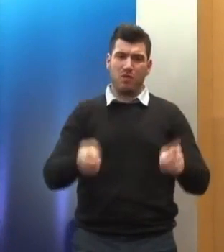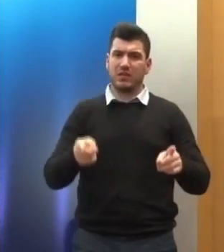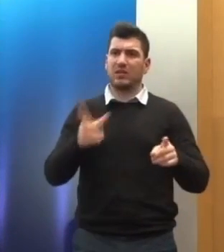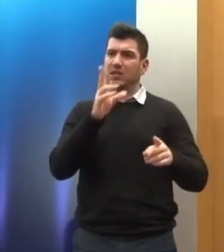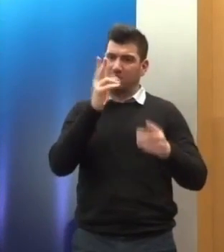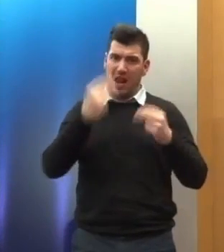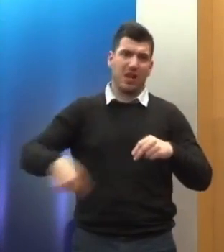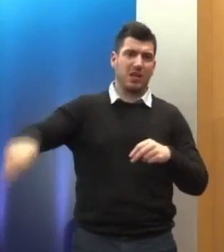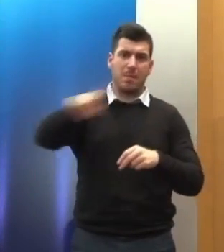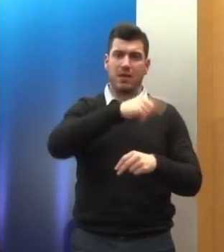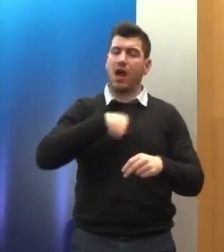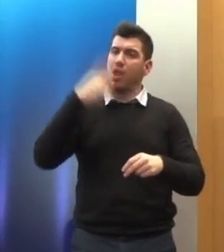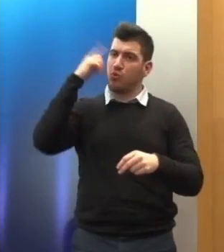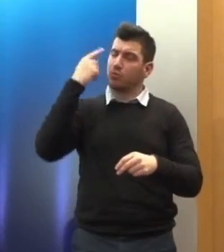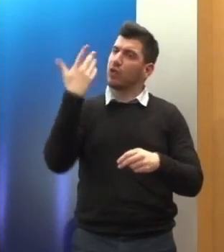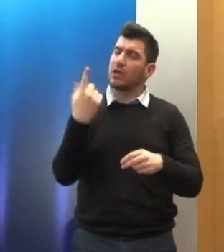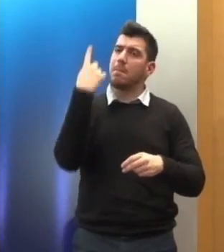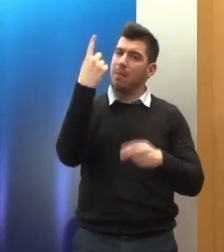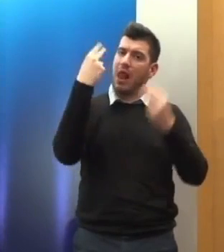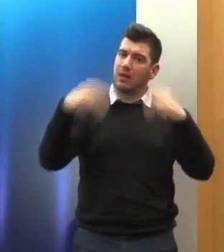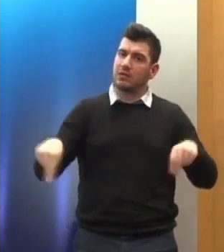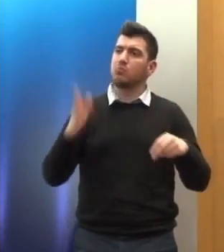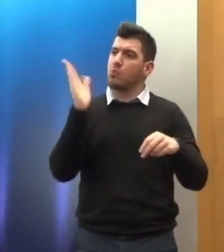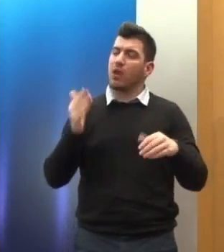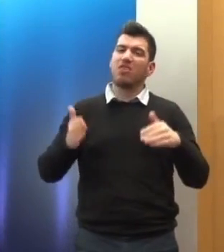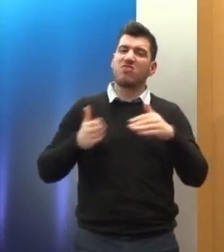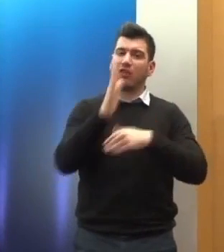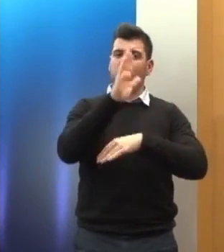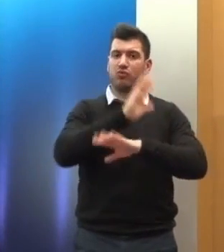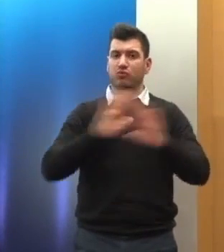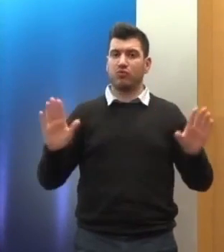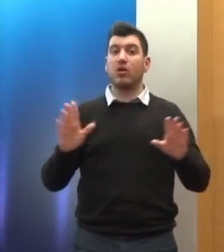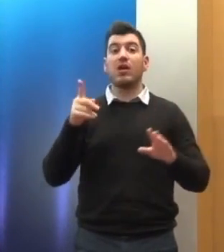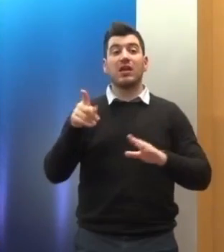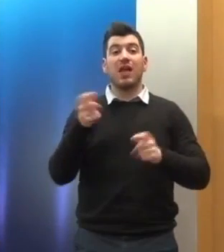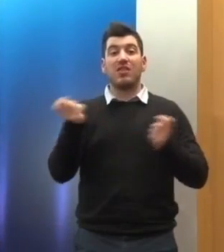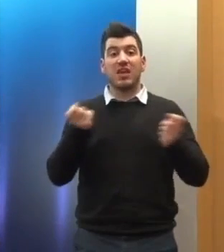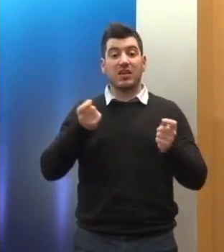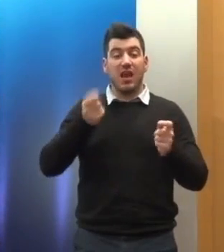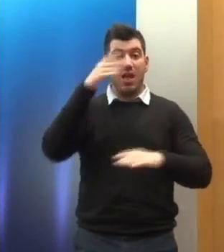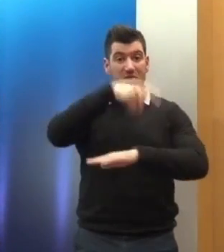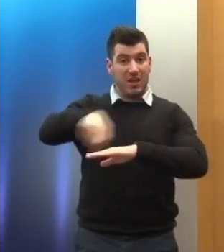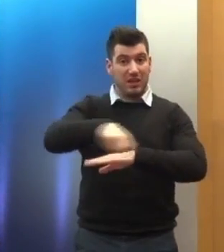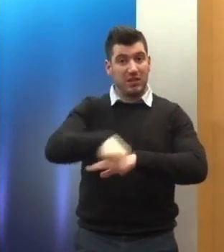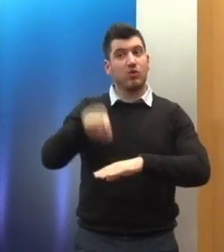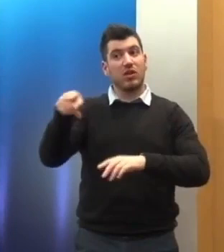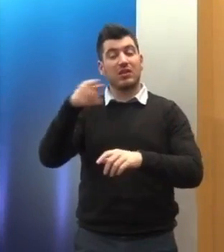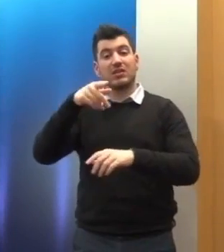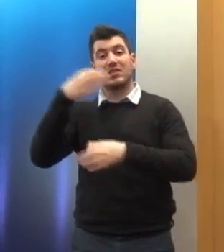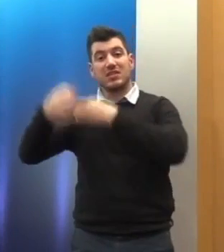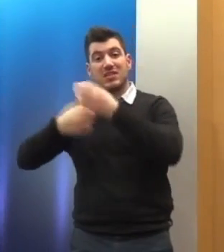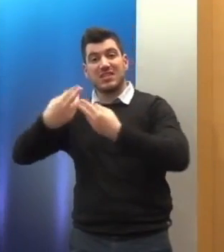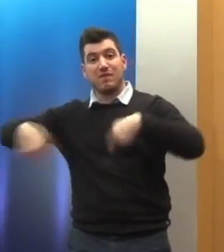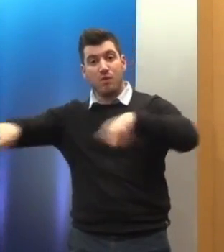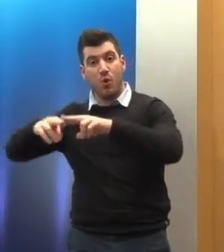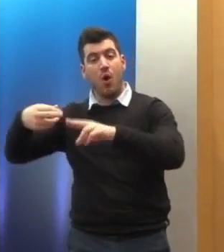μία διέξοδο και θέλω να ελπίζω ότι τα δικητικά δικαστήρια και το Συμβούλιο της Επικρατείας θα κινηθεί προς μία διαφορετική